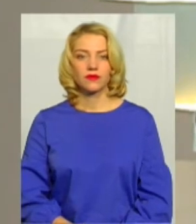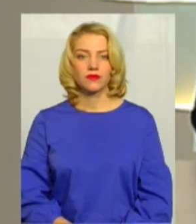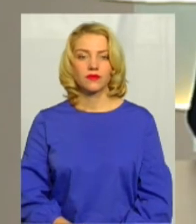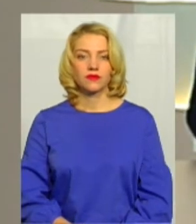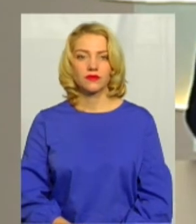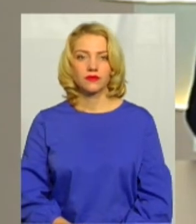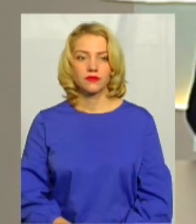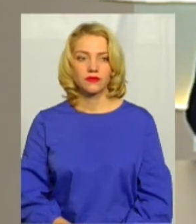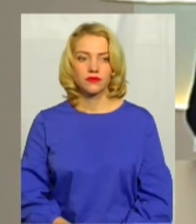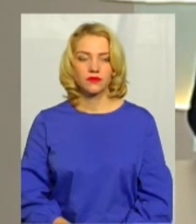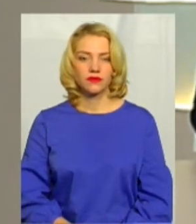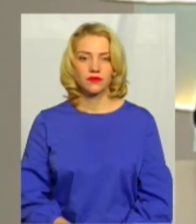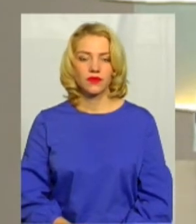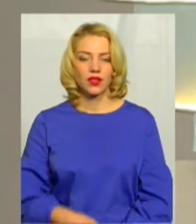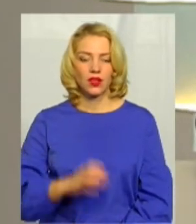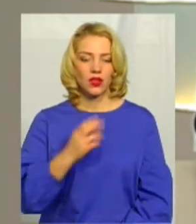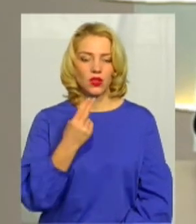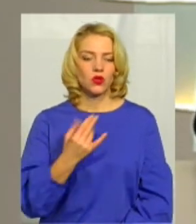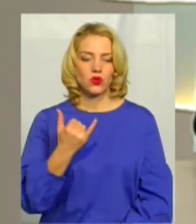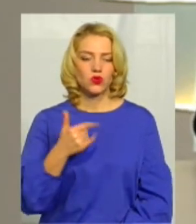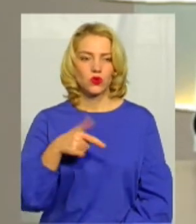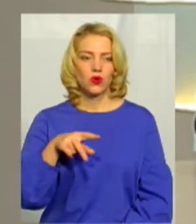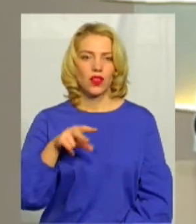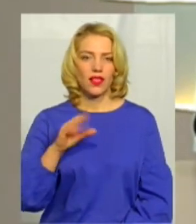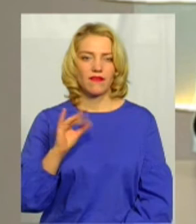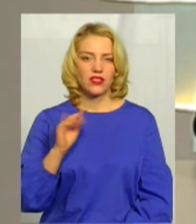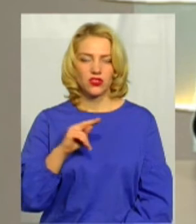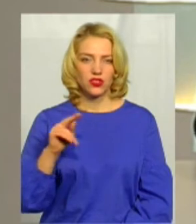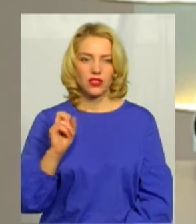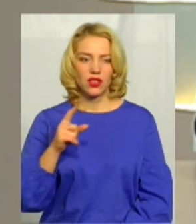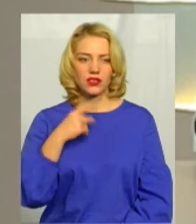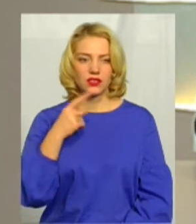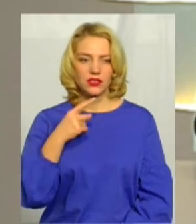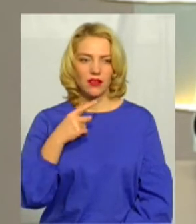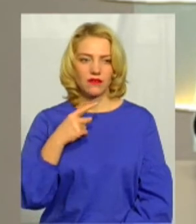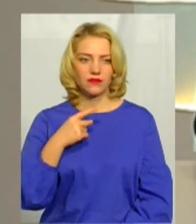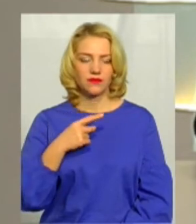Власне, пан Цуглевич, як ми це чули у сюжеті,